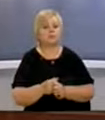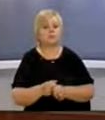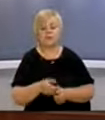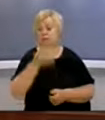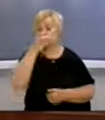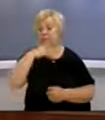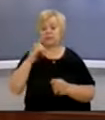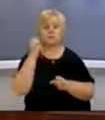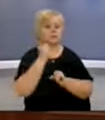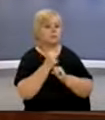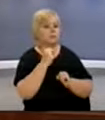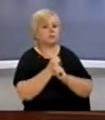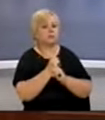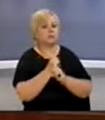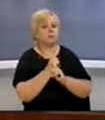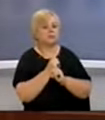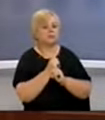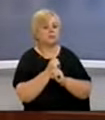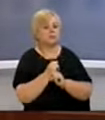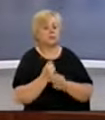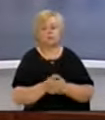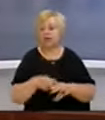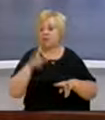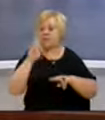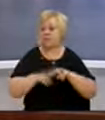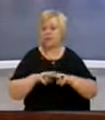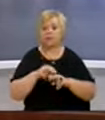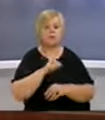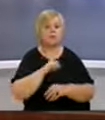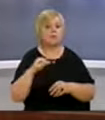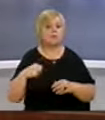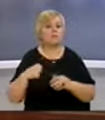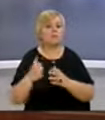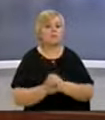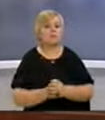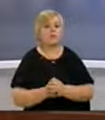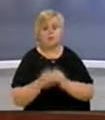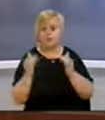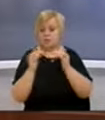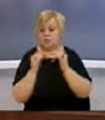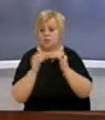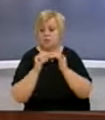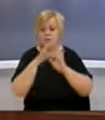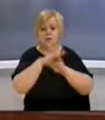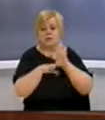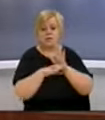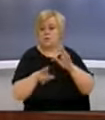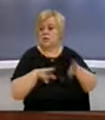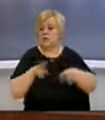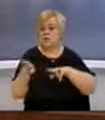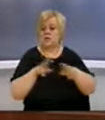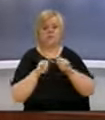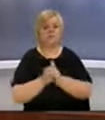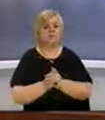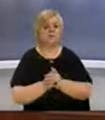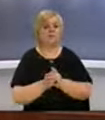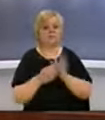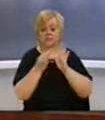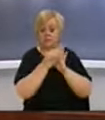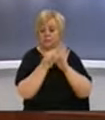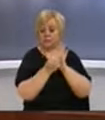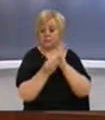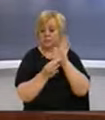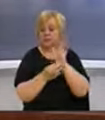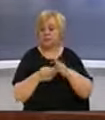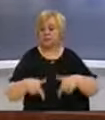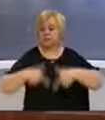efikasitetit e punës për të panëshmërisë në vendimarje. Pashtu, në përkutët e pjotë me Ligjën për gjukatat jam plesua dispozita për organizimin e